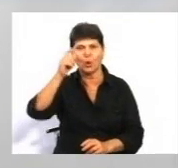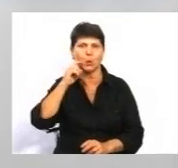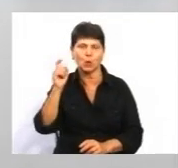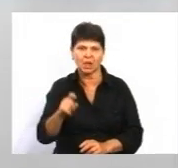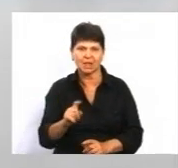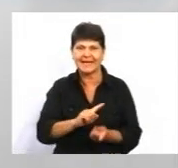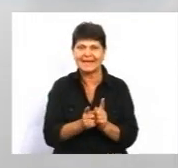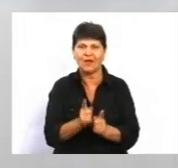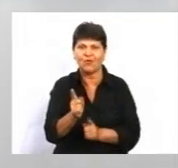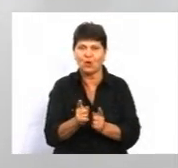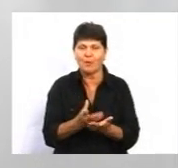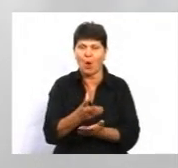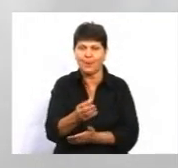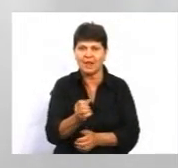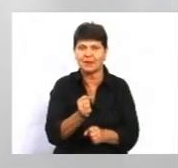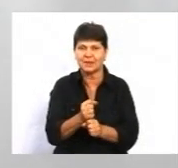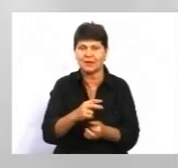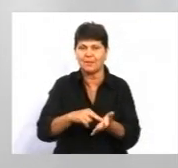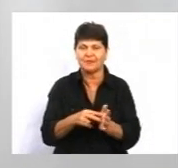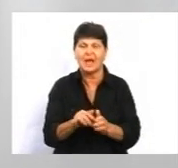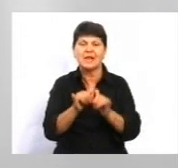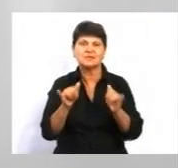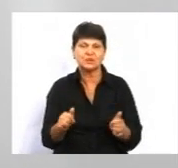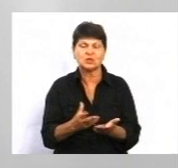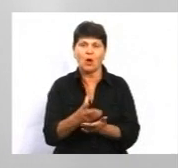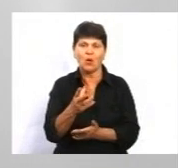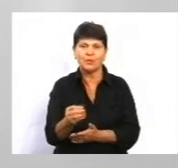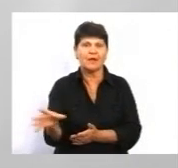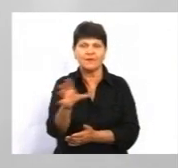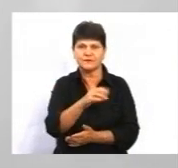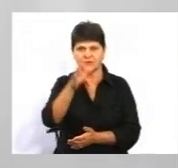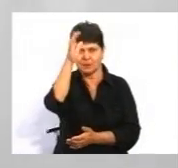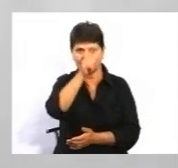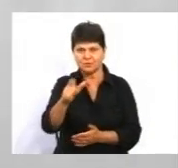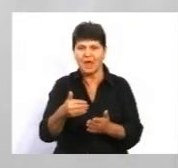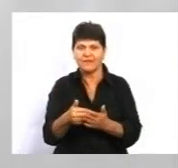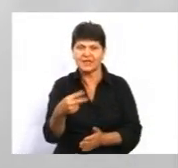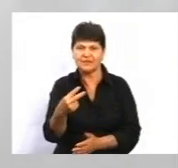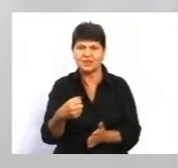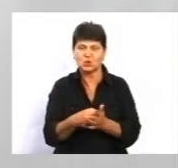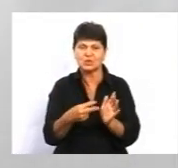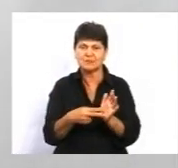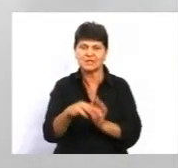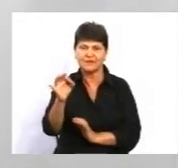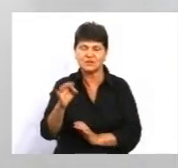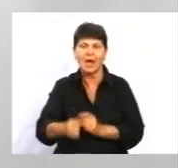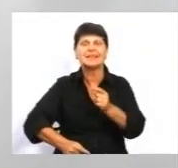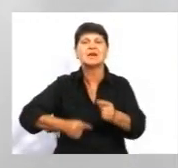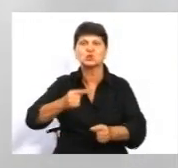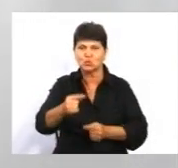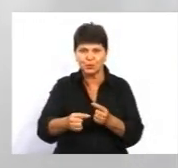Реформа оплати праці передбачає збільшення оплати праці для всіх освітян від 20 до 70 відсотків вже наступного